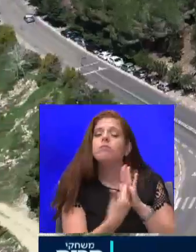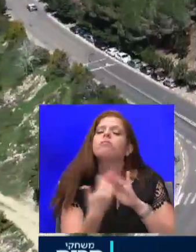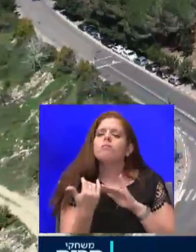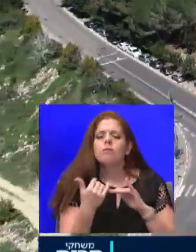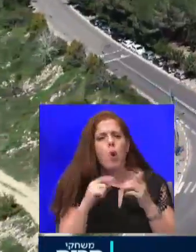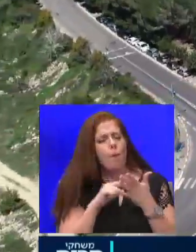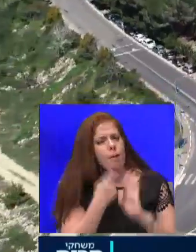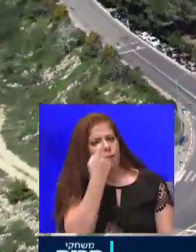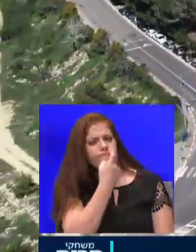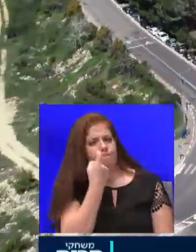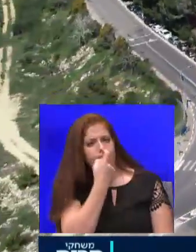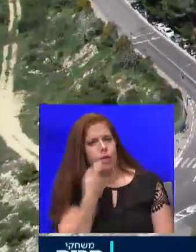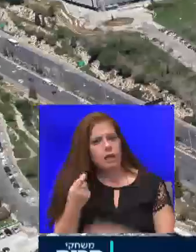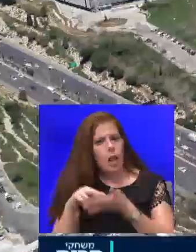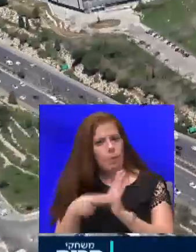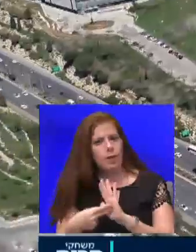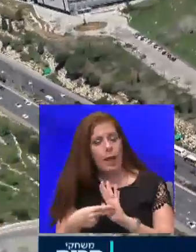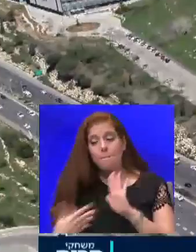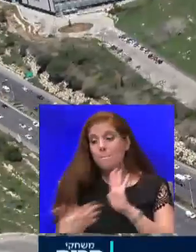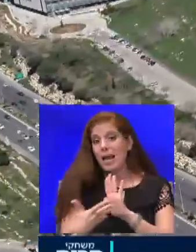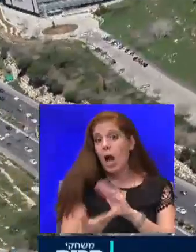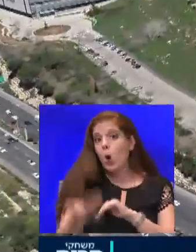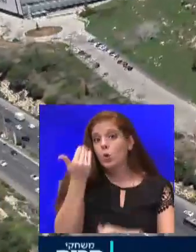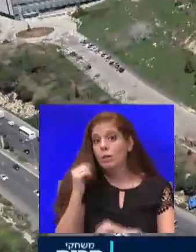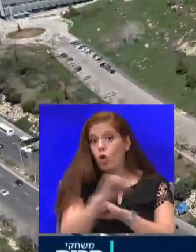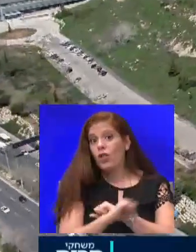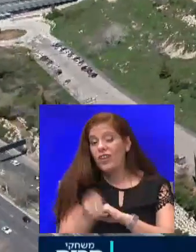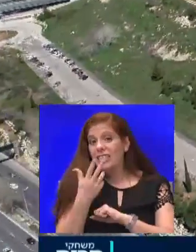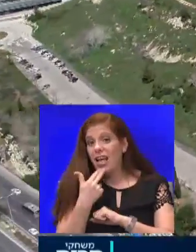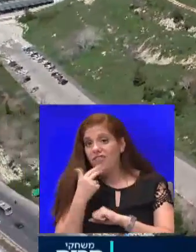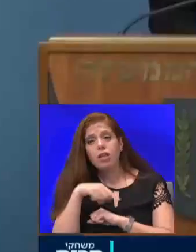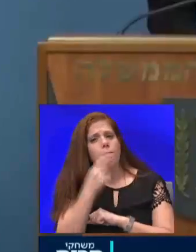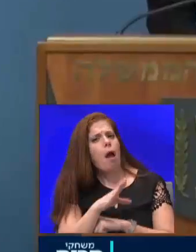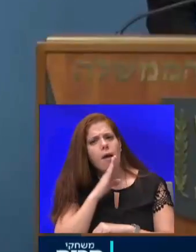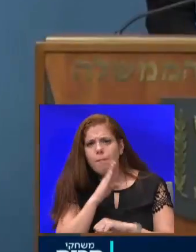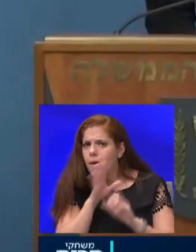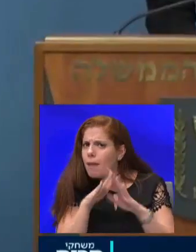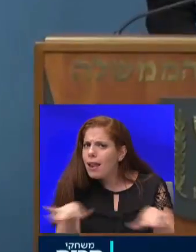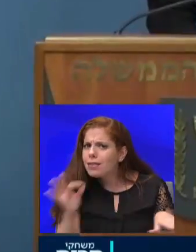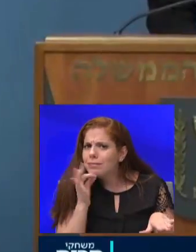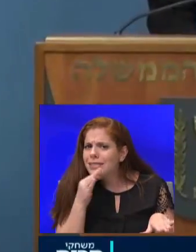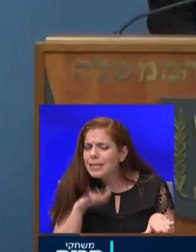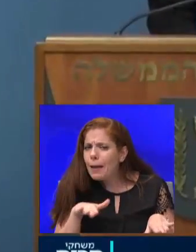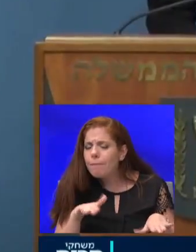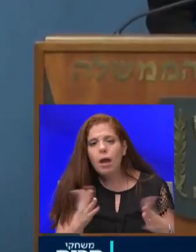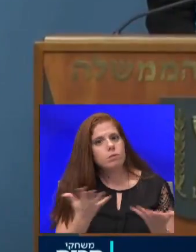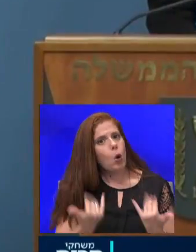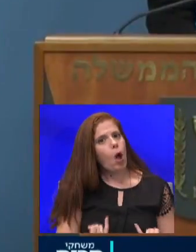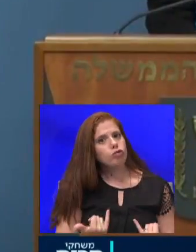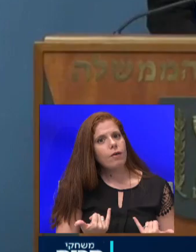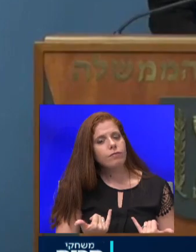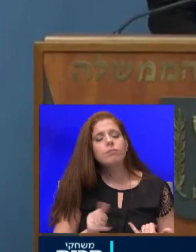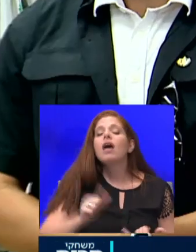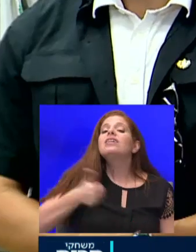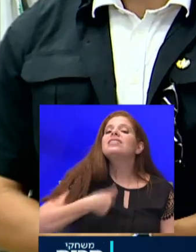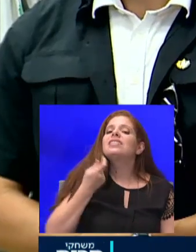מחקר קודם של האוניברסיטה העברית הרי טען שאין בעיה עם הילדים הצעירים אז מה קורה עכשיו? שר האוצר ים שפתיחת כיתות א' עד ב'